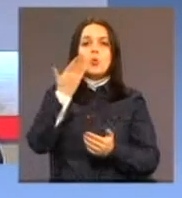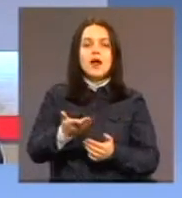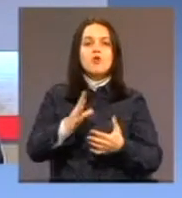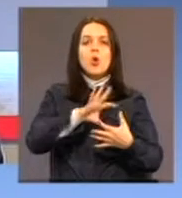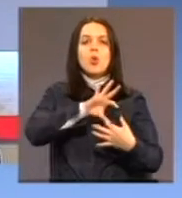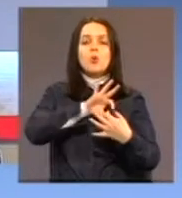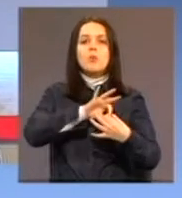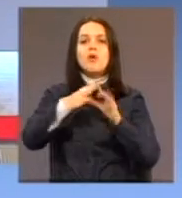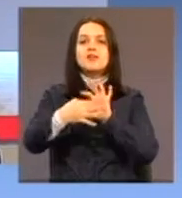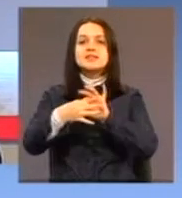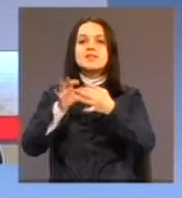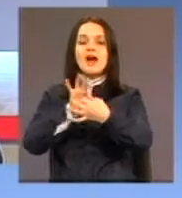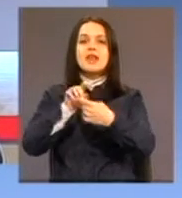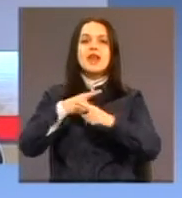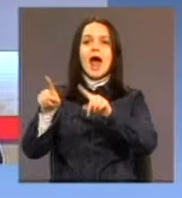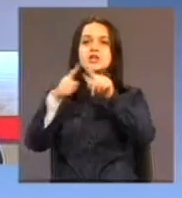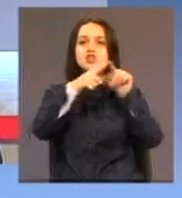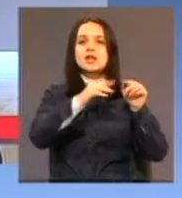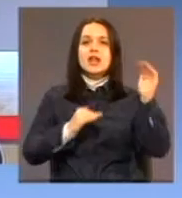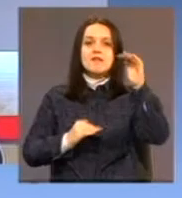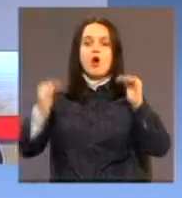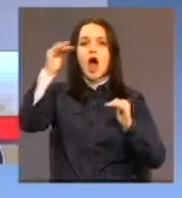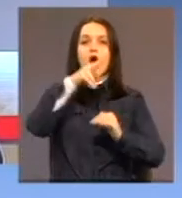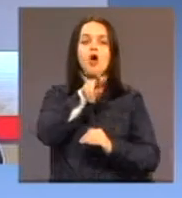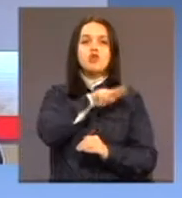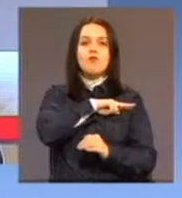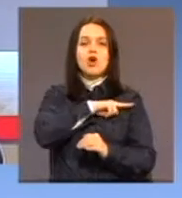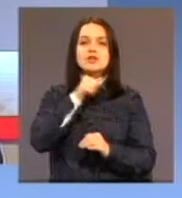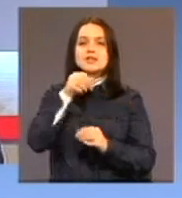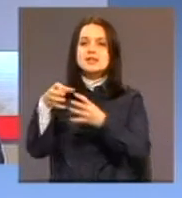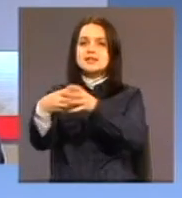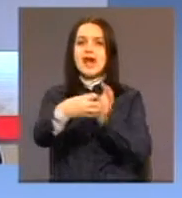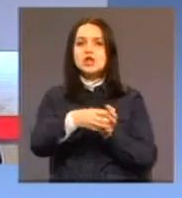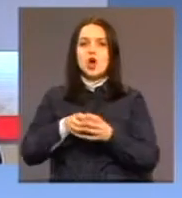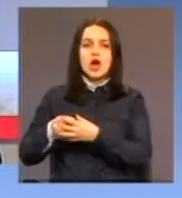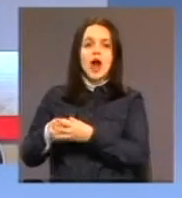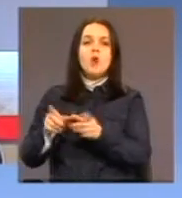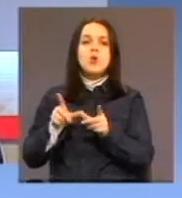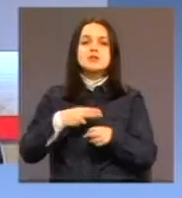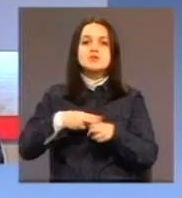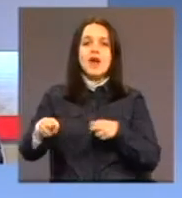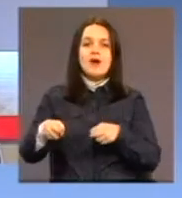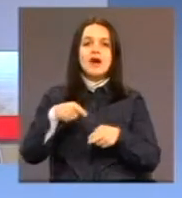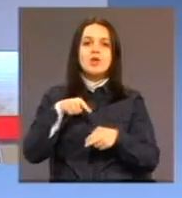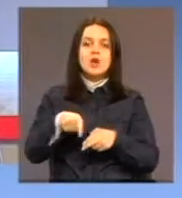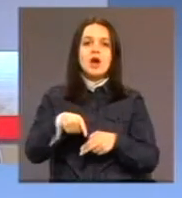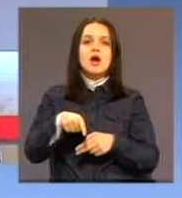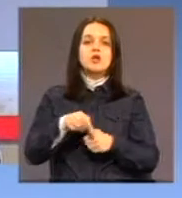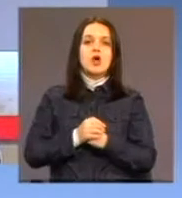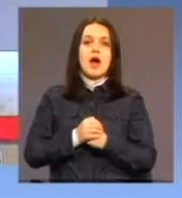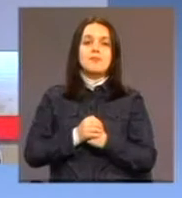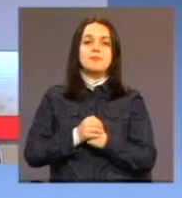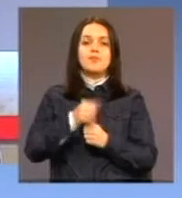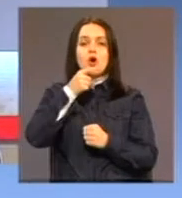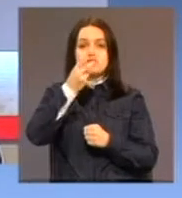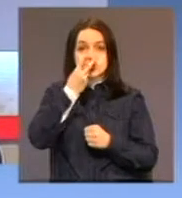nivoa odgovornosti i različitih sektora u ispunjavanje tih zakonskih odreda. Upravo smo vidjeli, kad govorimo